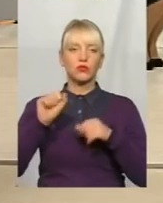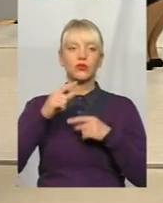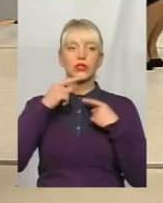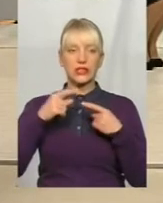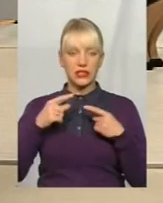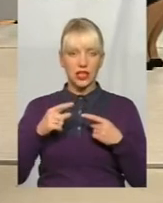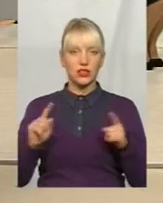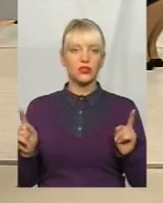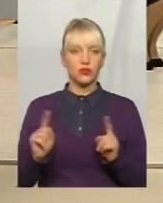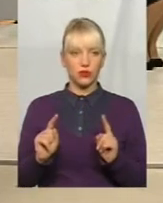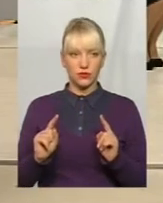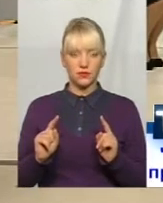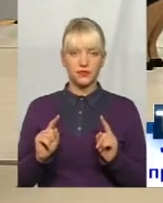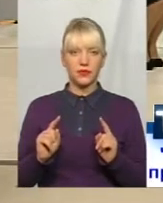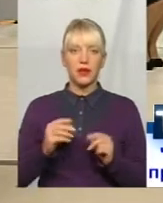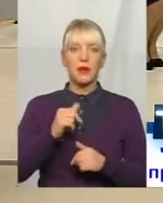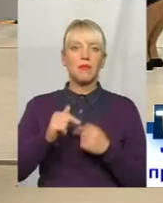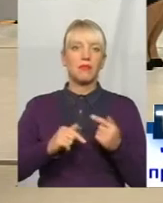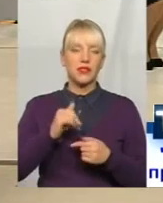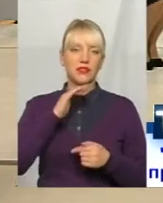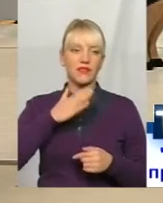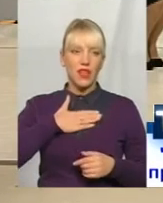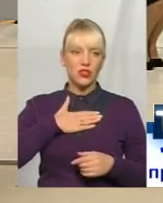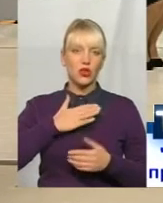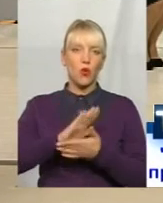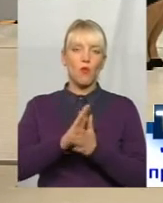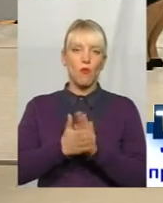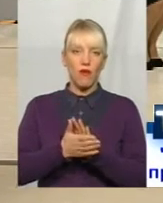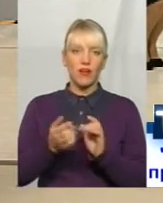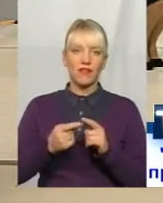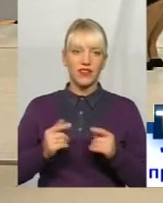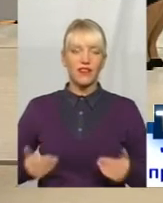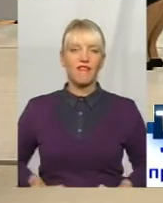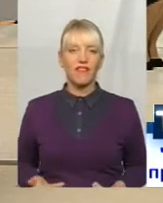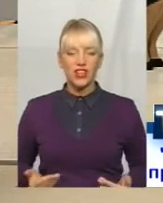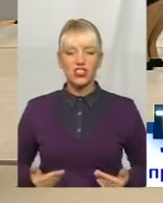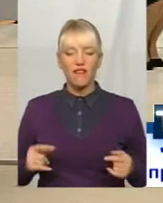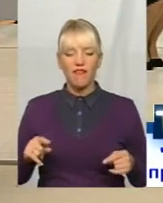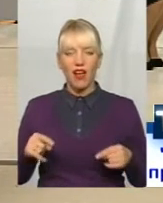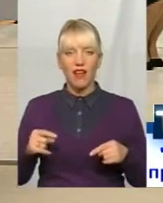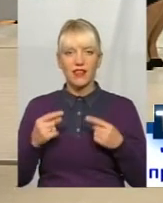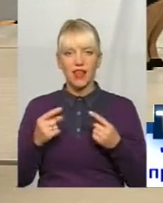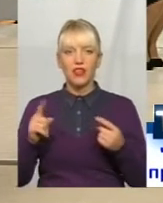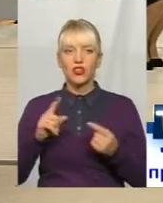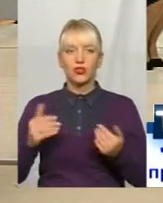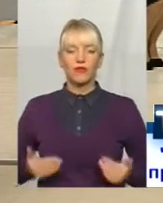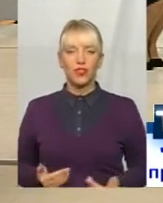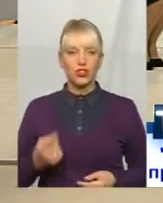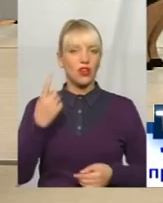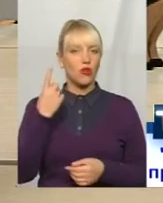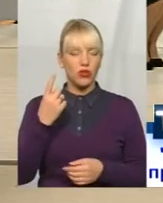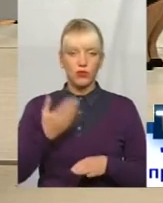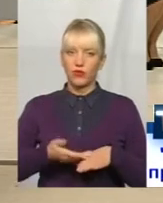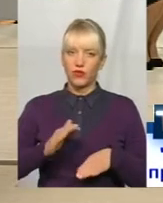що бізнес в наших умовах виживає. Але щоб вижити в одиночку дуже важко.